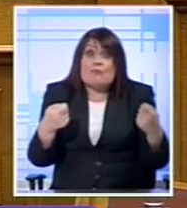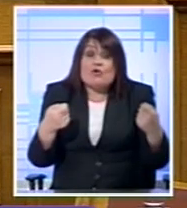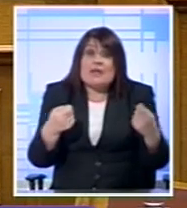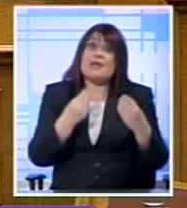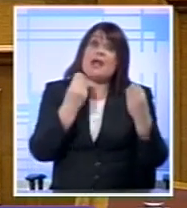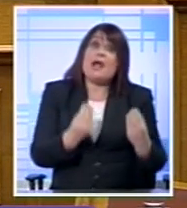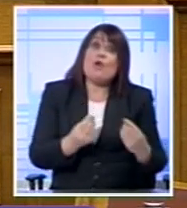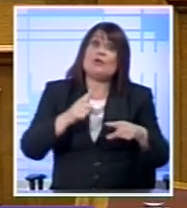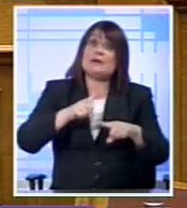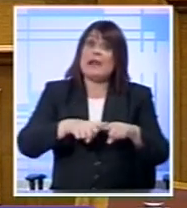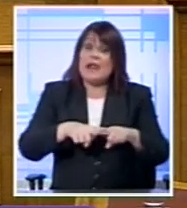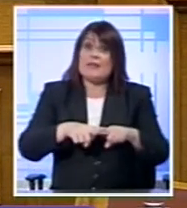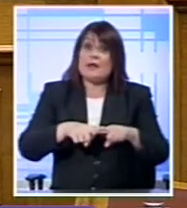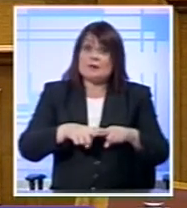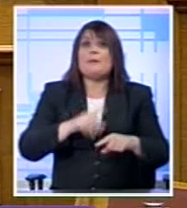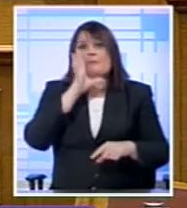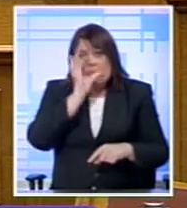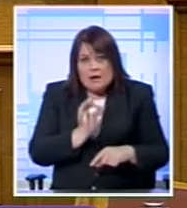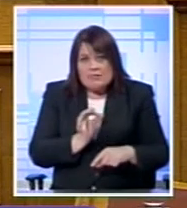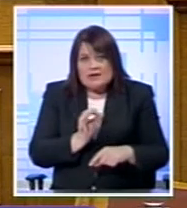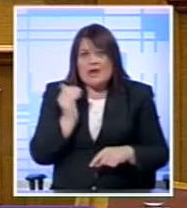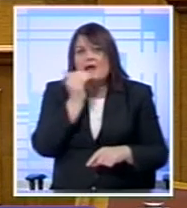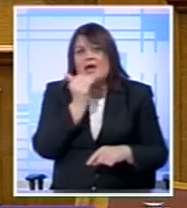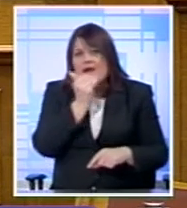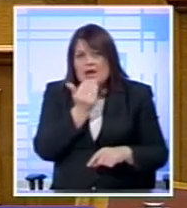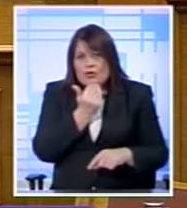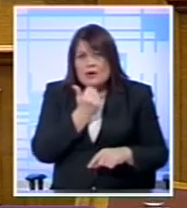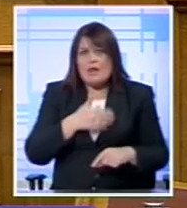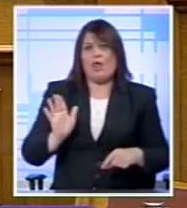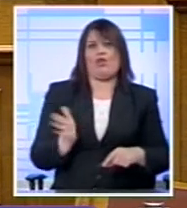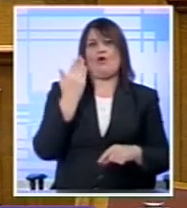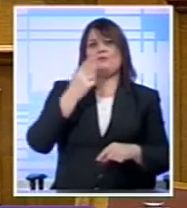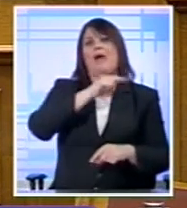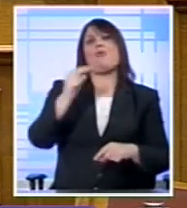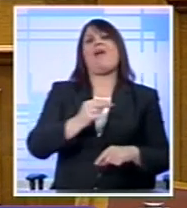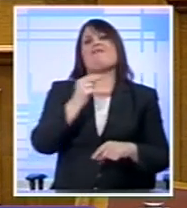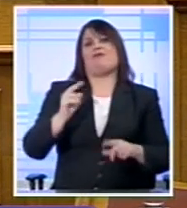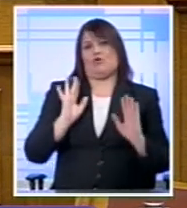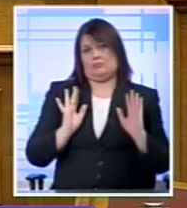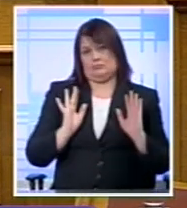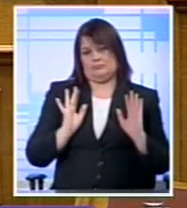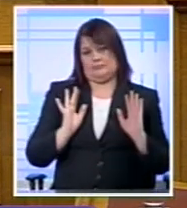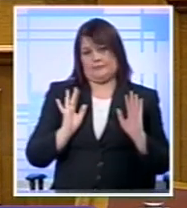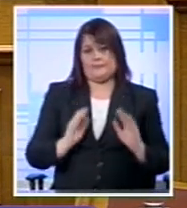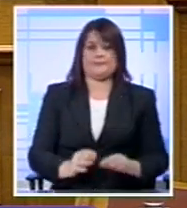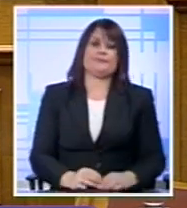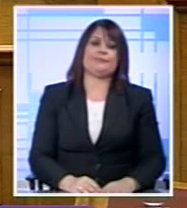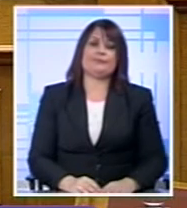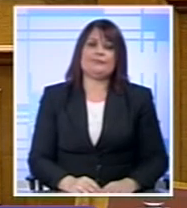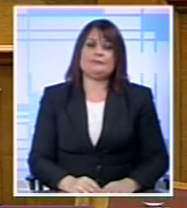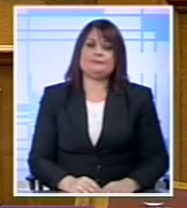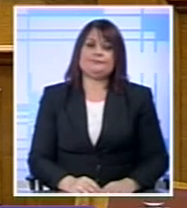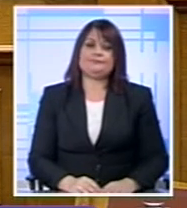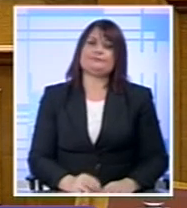στο κάτω κάτω Τότε πράγματι θα γλιστρήσουμε γρήγορα Στην έξοδο από το ευρώ Σε κάθε περίπτωση Μετά τη